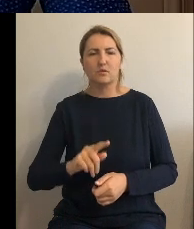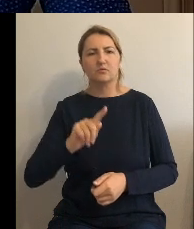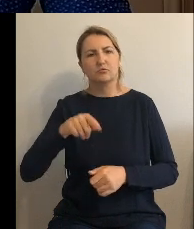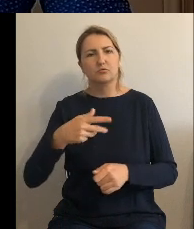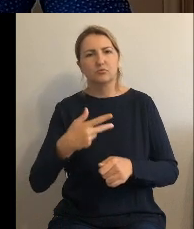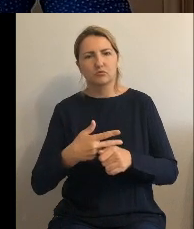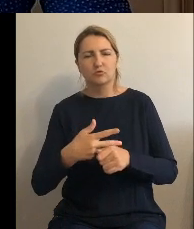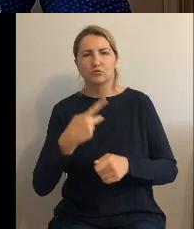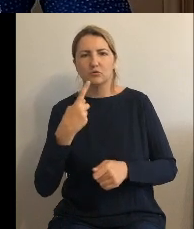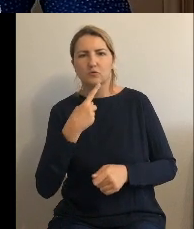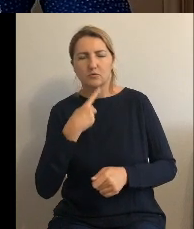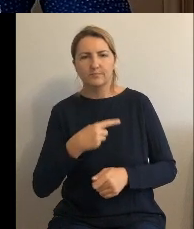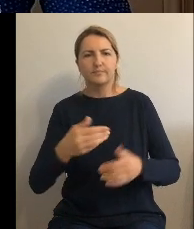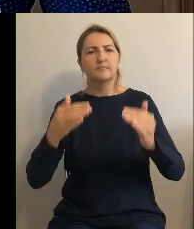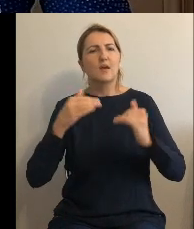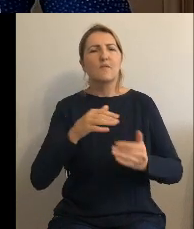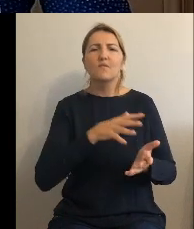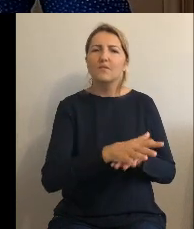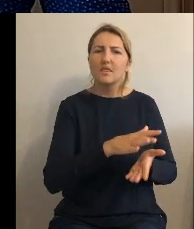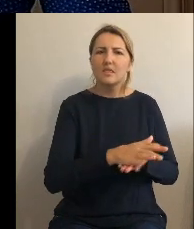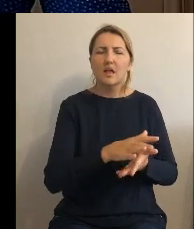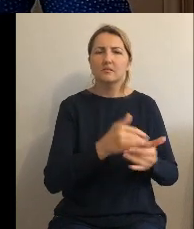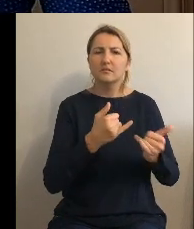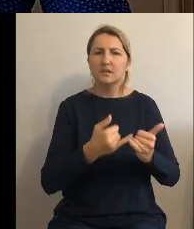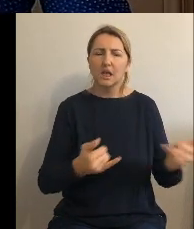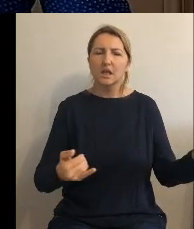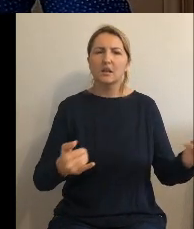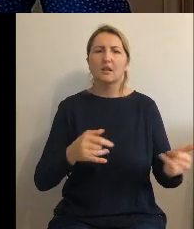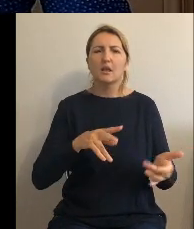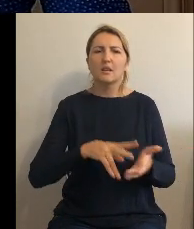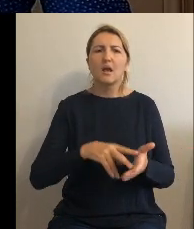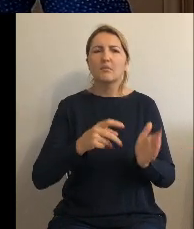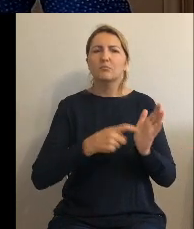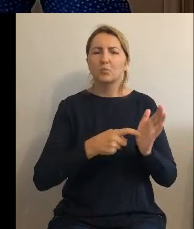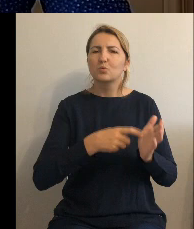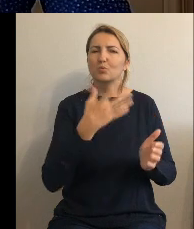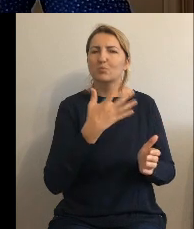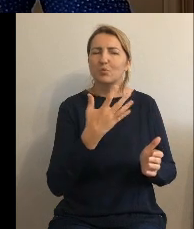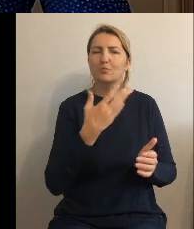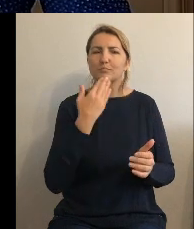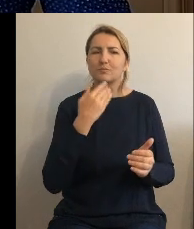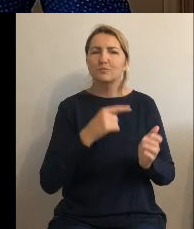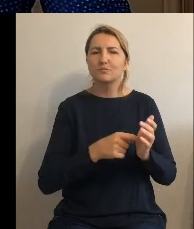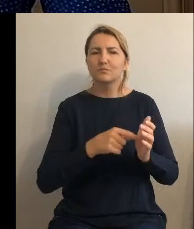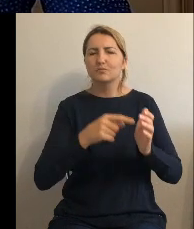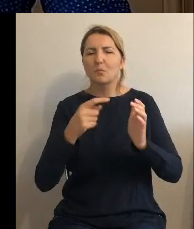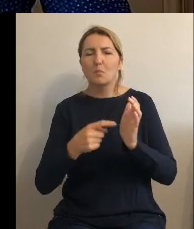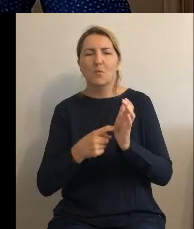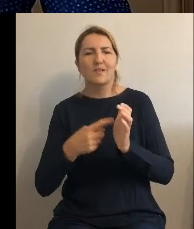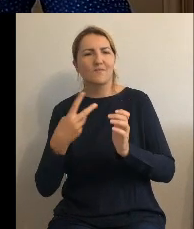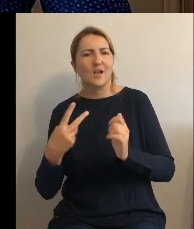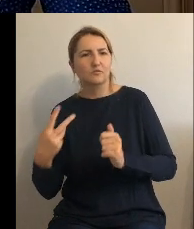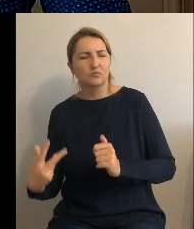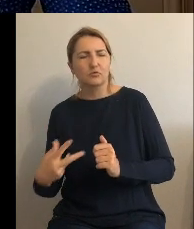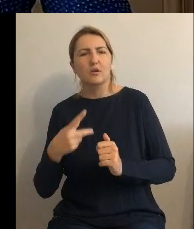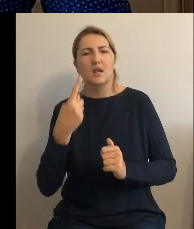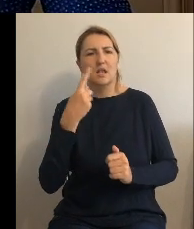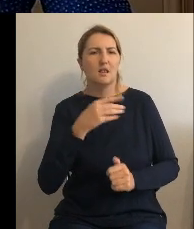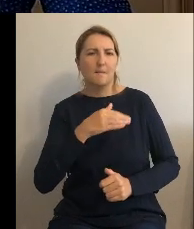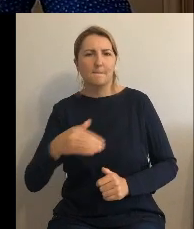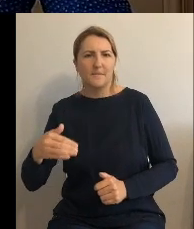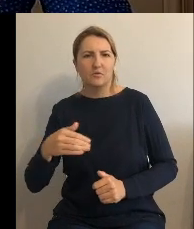programy finansowane z udziałem środków, o których mowa w artykule 5 ust. 1 punkt 2 i 3. 1 milion 226 tys.